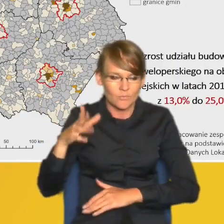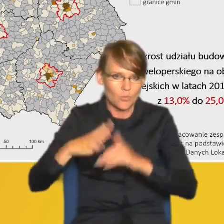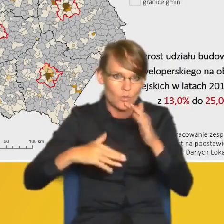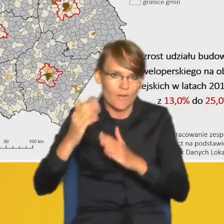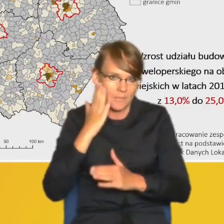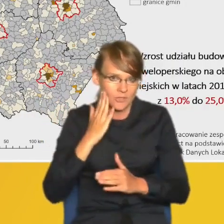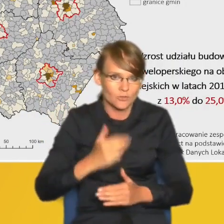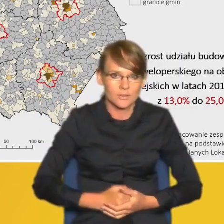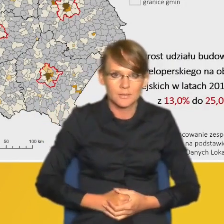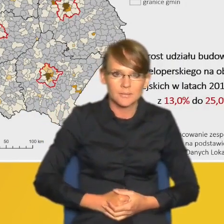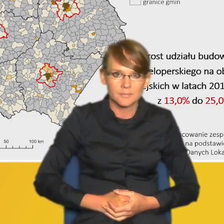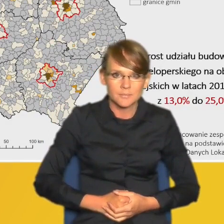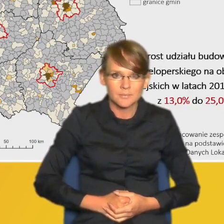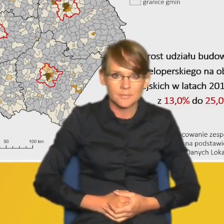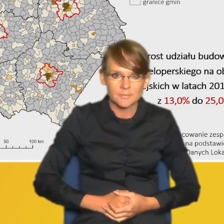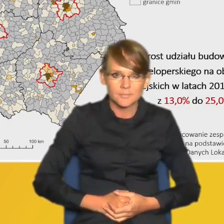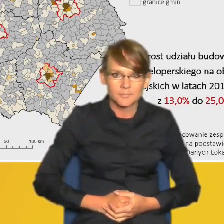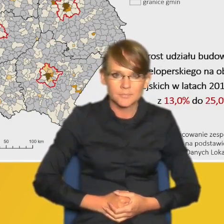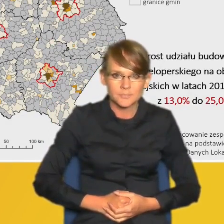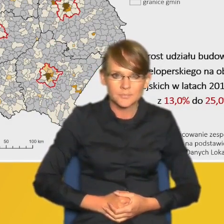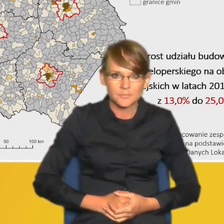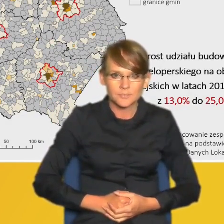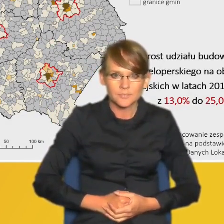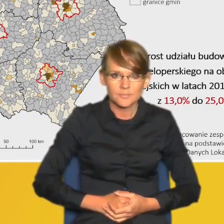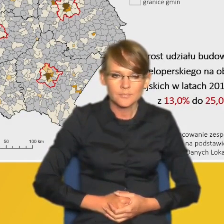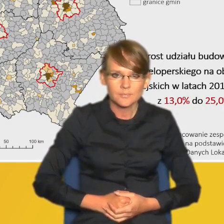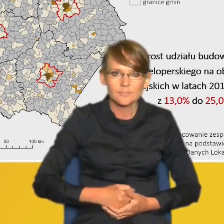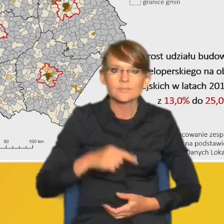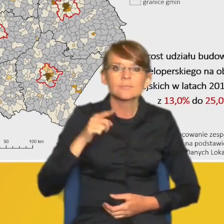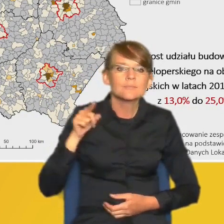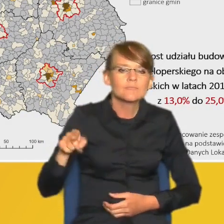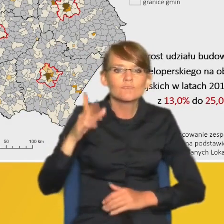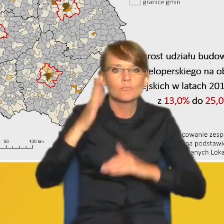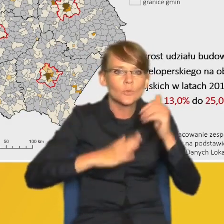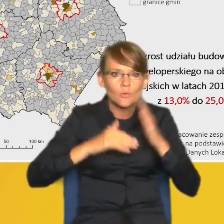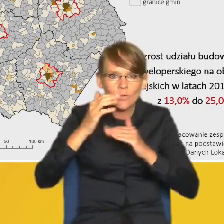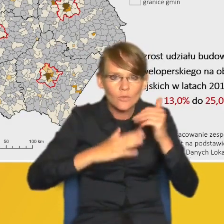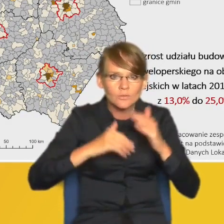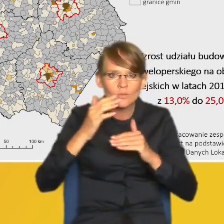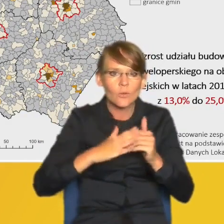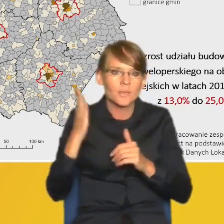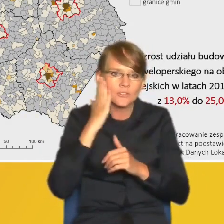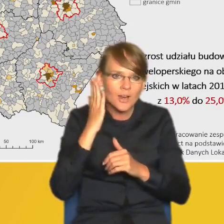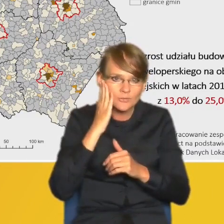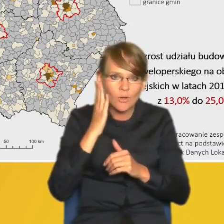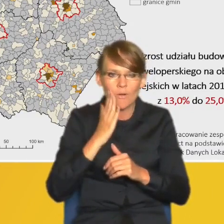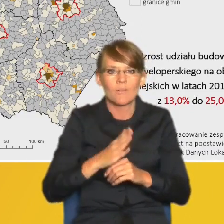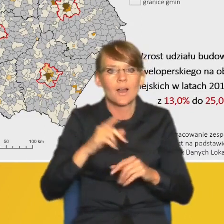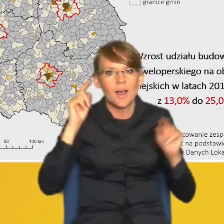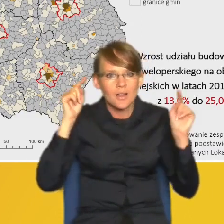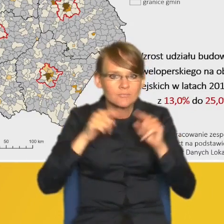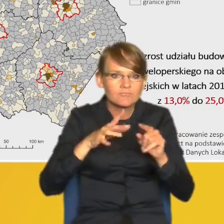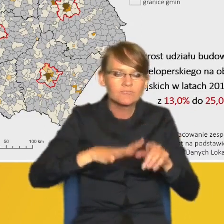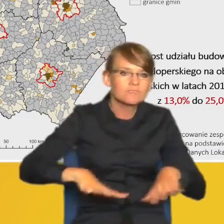W sposób najbardziej wyraźny tą koncentrację budownictwa mieszkaniowego w przestrzeni kraju